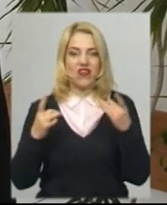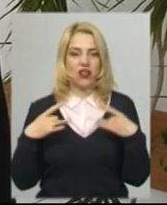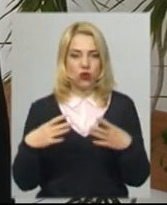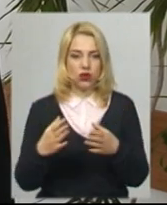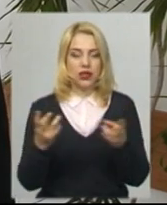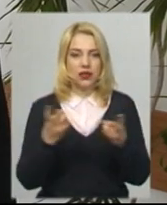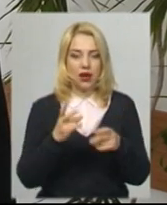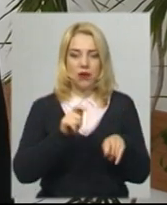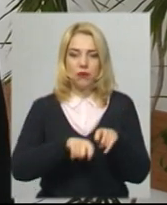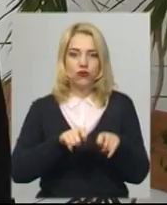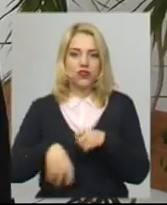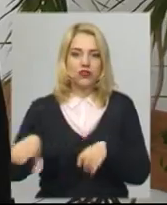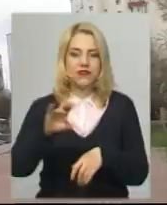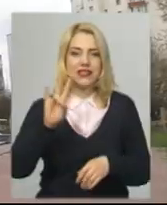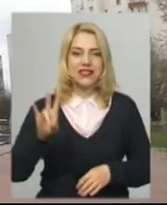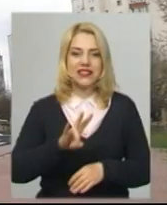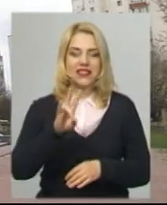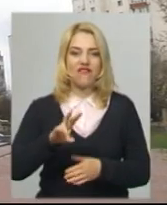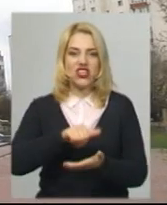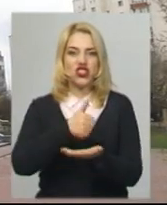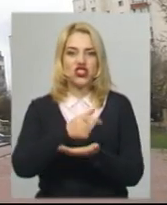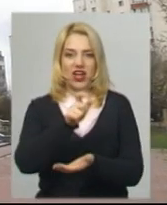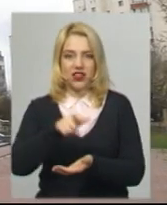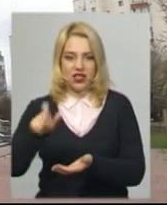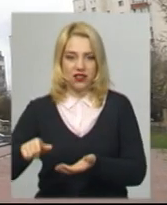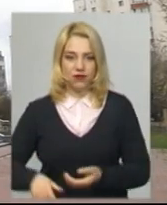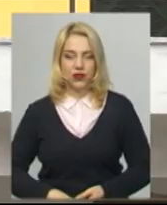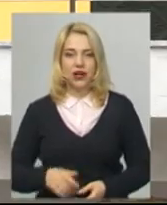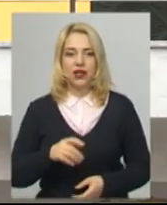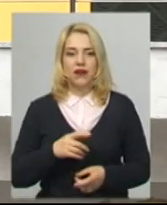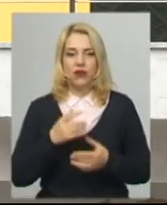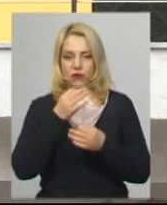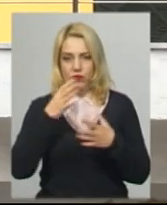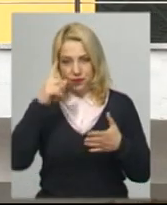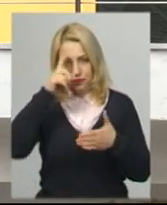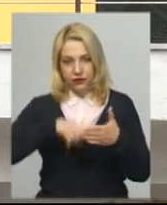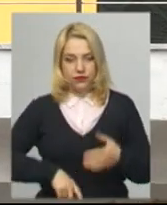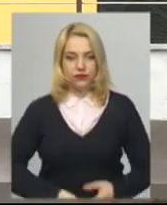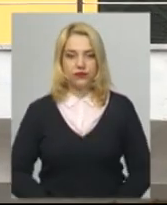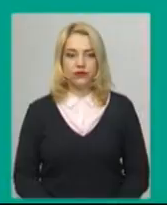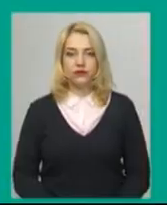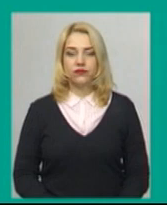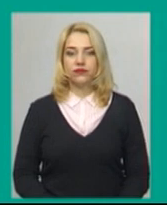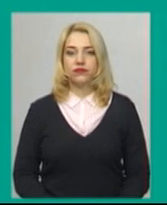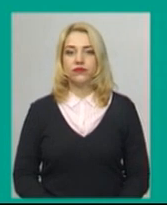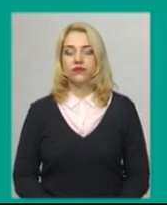всіх ще священиків в наших храмах. Анастасія Збродова, Олександр Горішевський. Новини на Суспільному. Хмельницький.